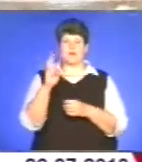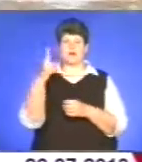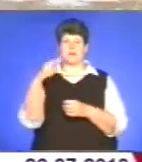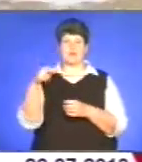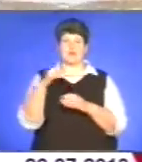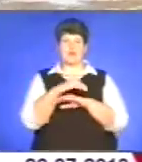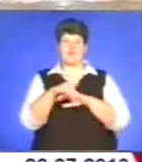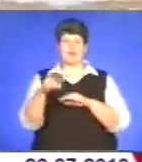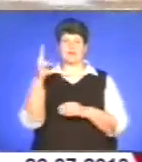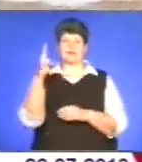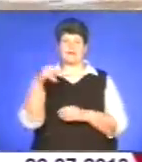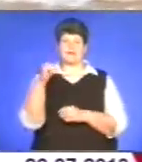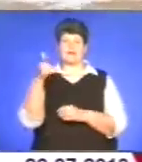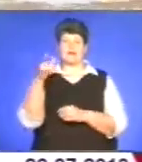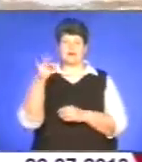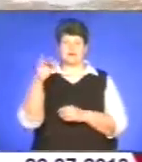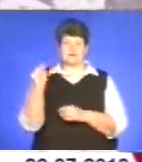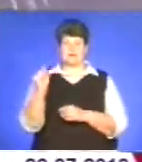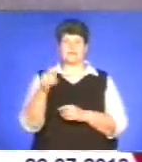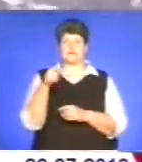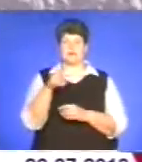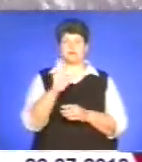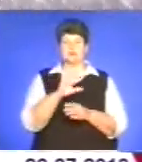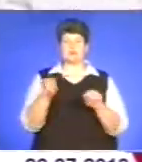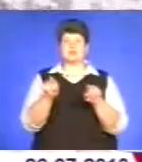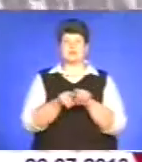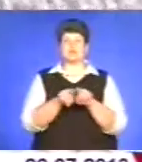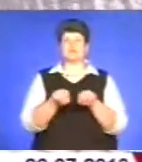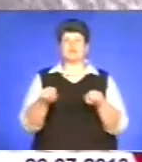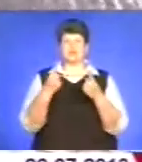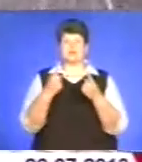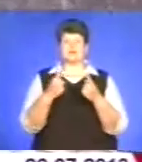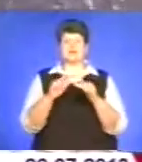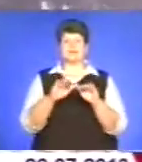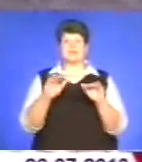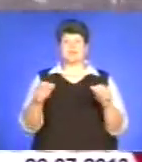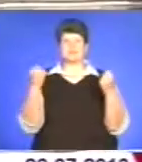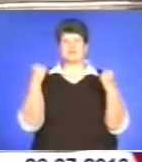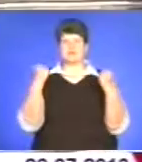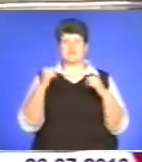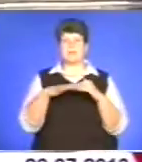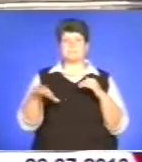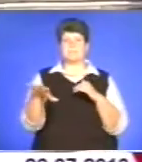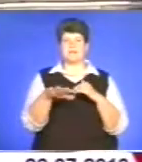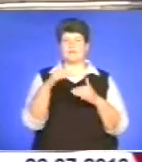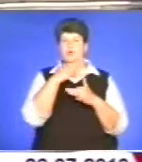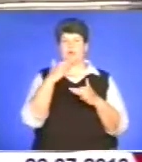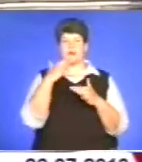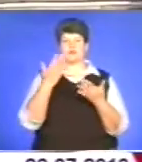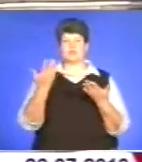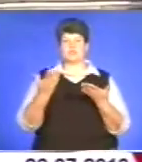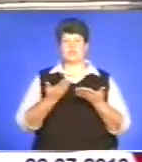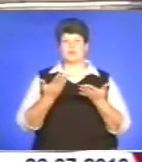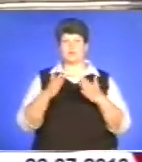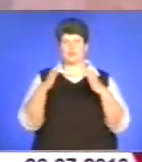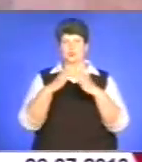Також на місці останнього квітника буде створений дитячий спортивний майданчик. Це доцільно, кажуть у міськраді, адже поряд багато житлових будинків.